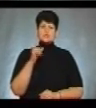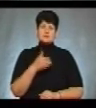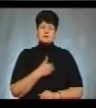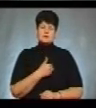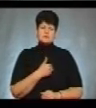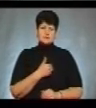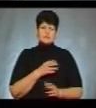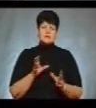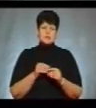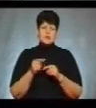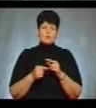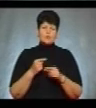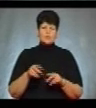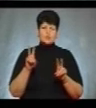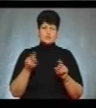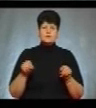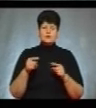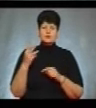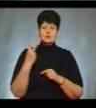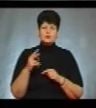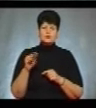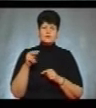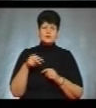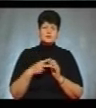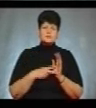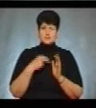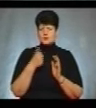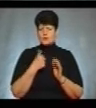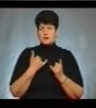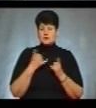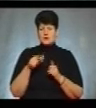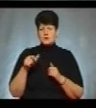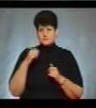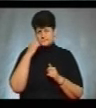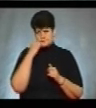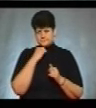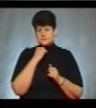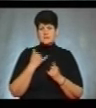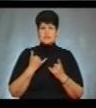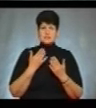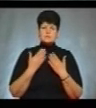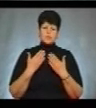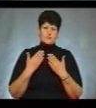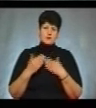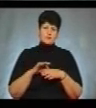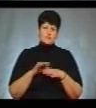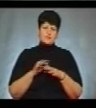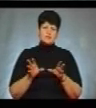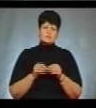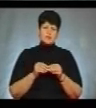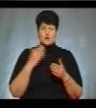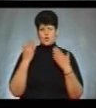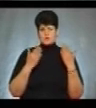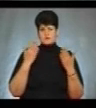«Єднання поколінь» створена в Тернополі 2 жовтня 2017 року для людей похилого віку, для спілкування і проведення спільного